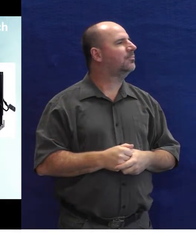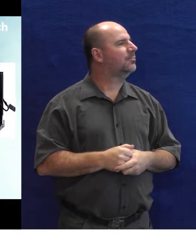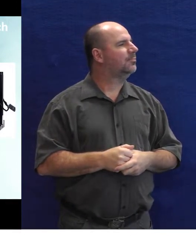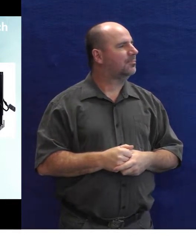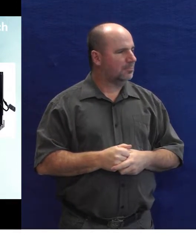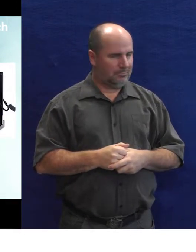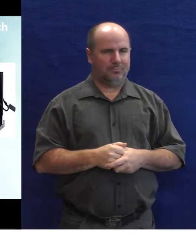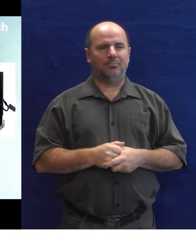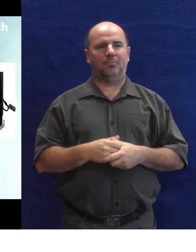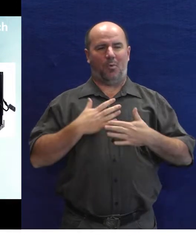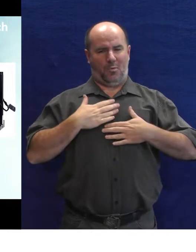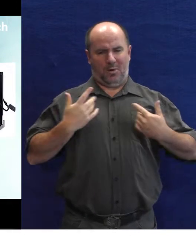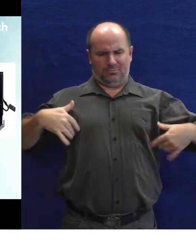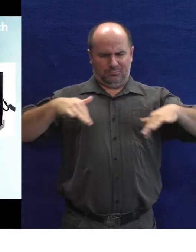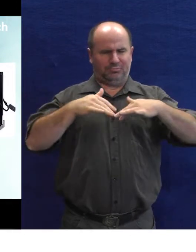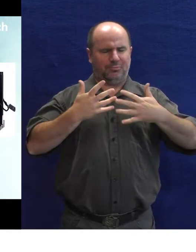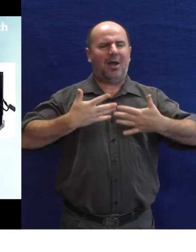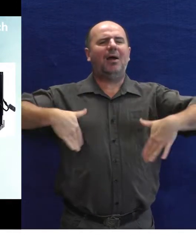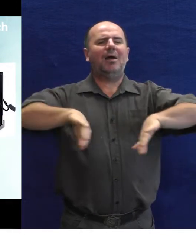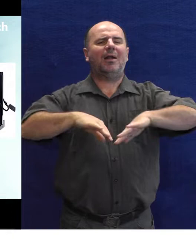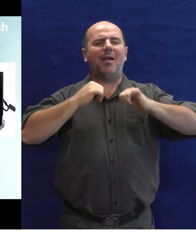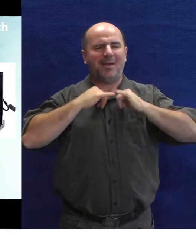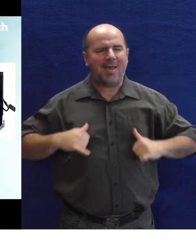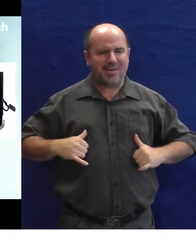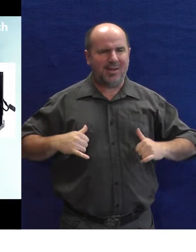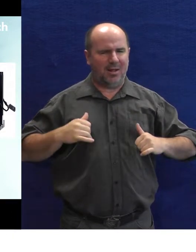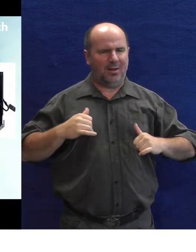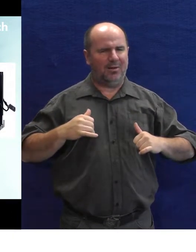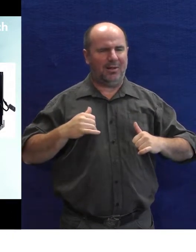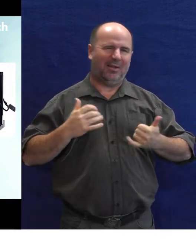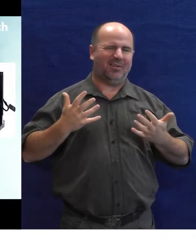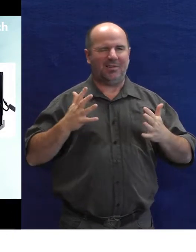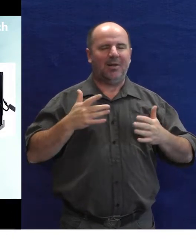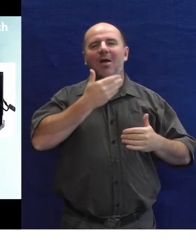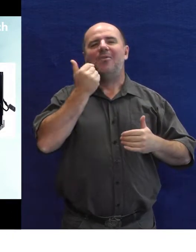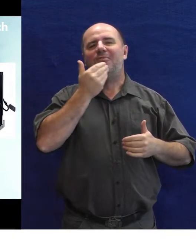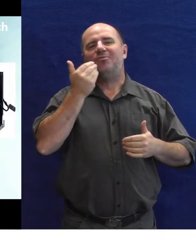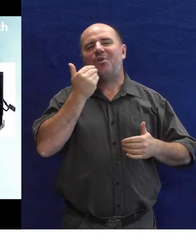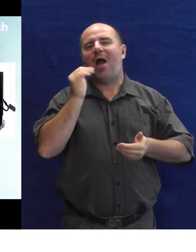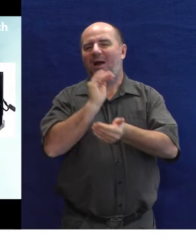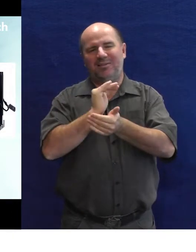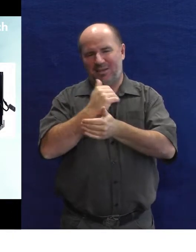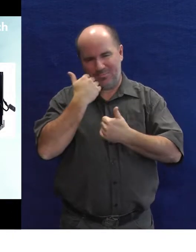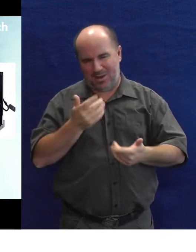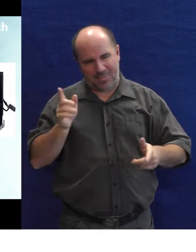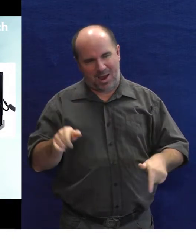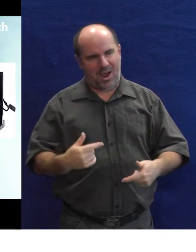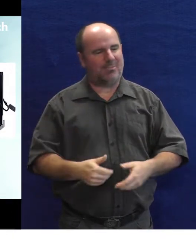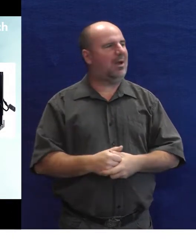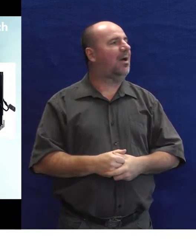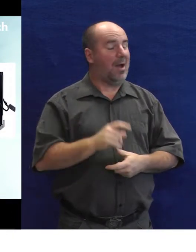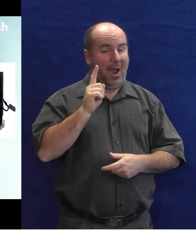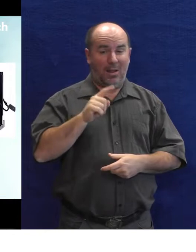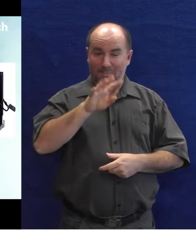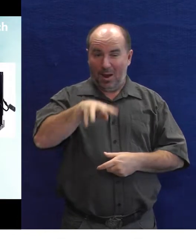Spolupracují třeba něco, jak jsou chráněné dílny u nás. U nás teda v Česku to zatím není. Chceme to nějakým způsobem třeba i